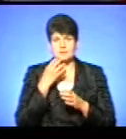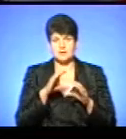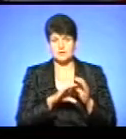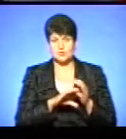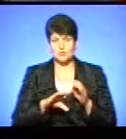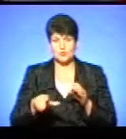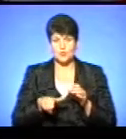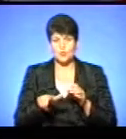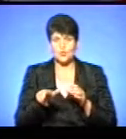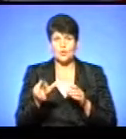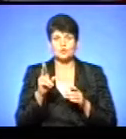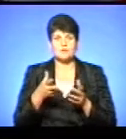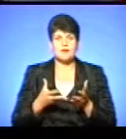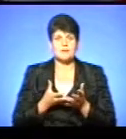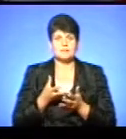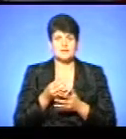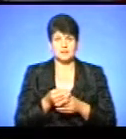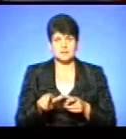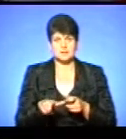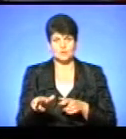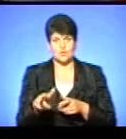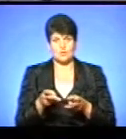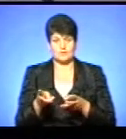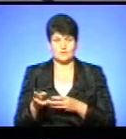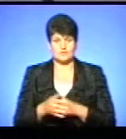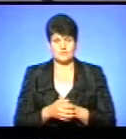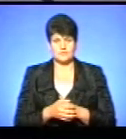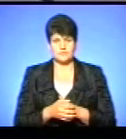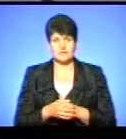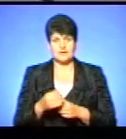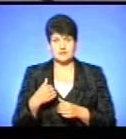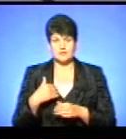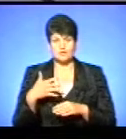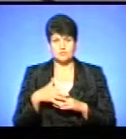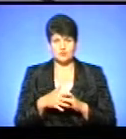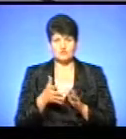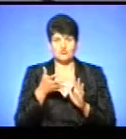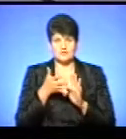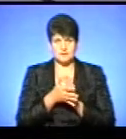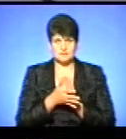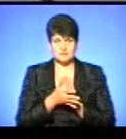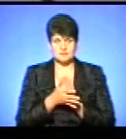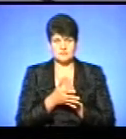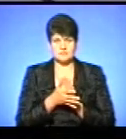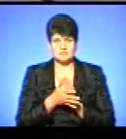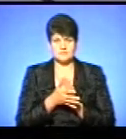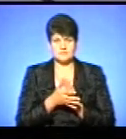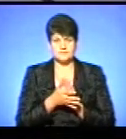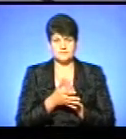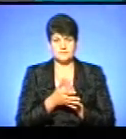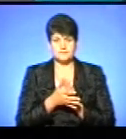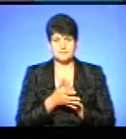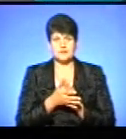опалення має оплатити? Я так розумію, що дуть витрати по теплотрасі. Я також зрозуміла.